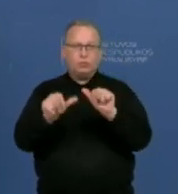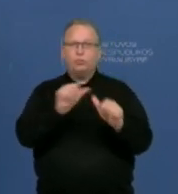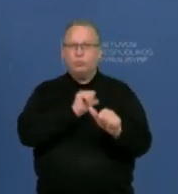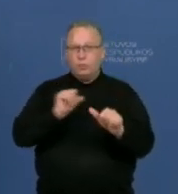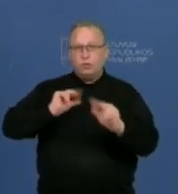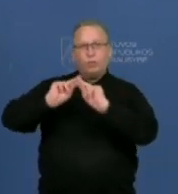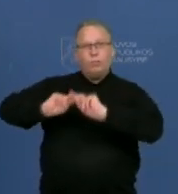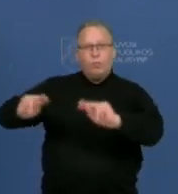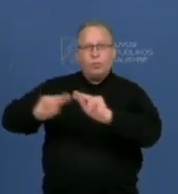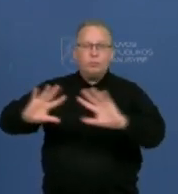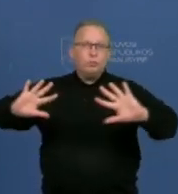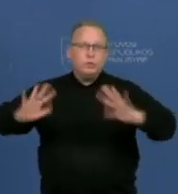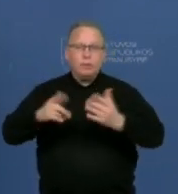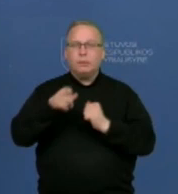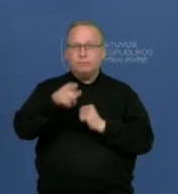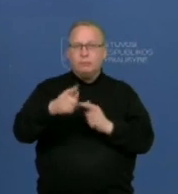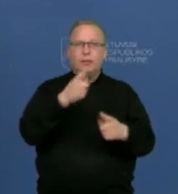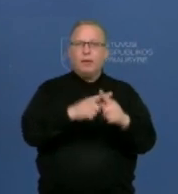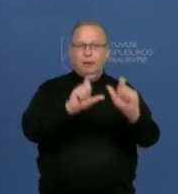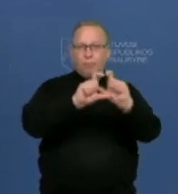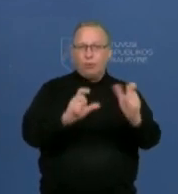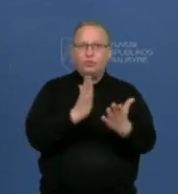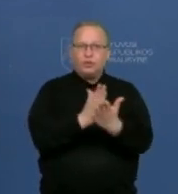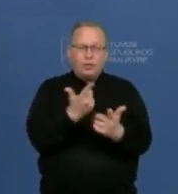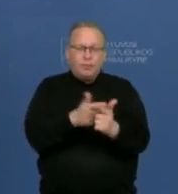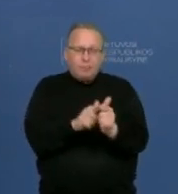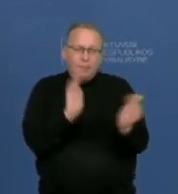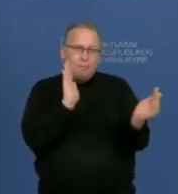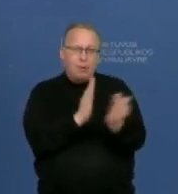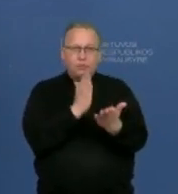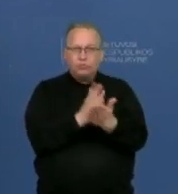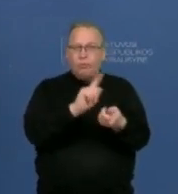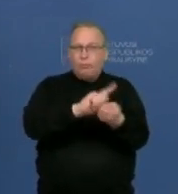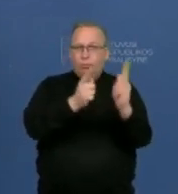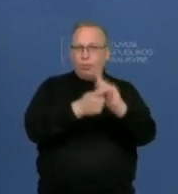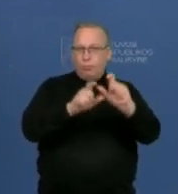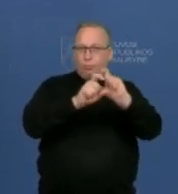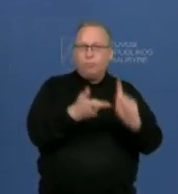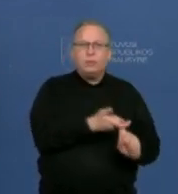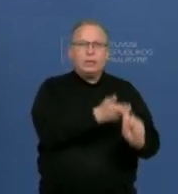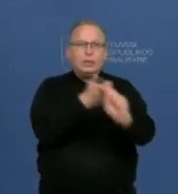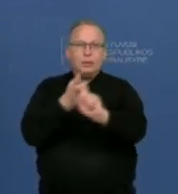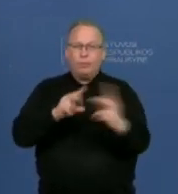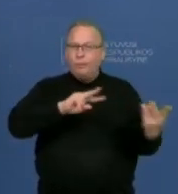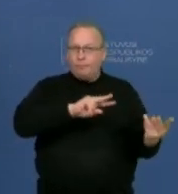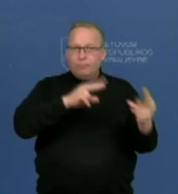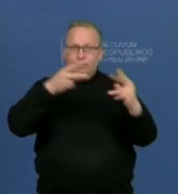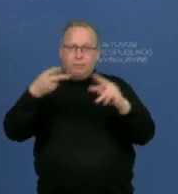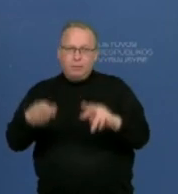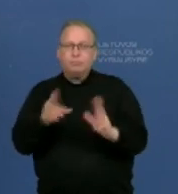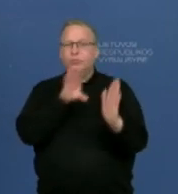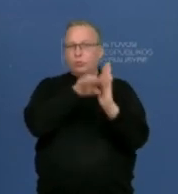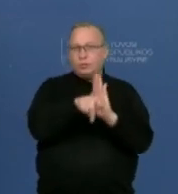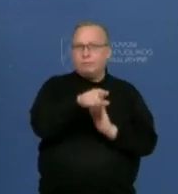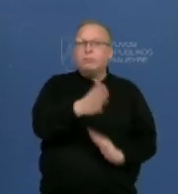mokiniu. Tai paprastai rodo, kad dalyje mokyklų, kurios yra labai mažos, dėl to yra pokyčiai dėl mokyklų tinklo pertvarkos. Ir